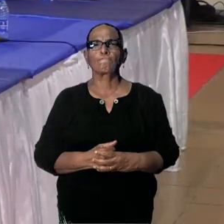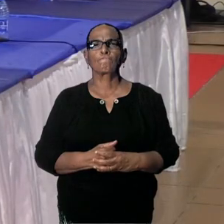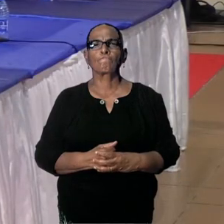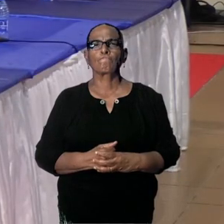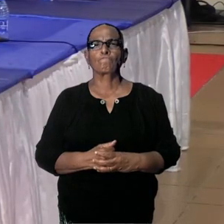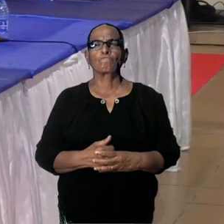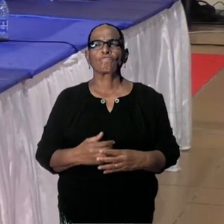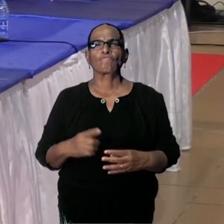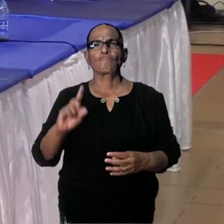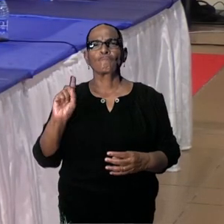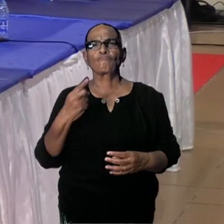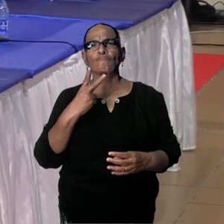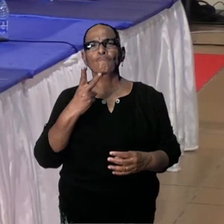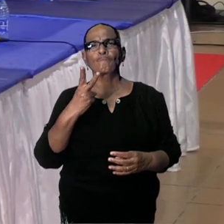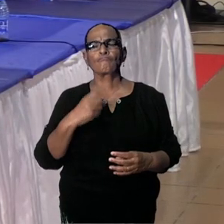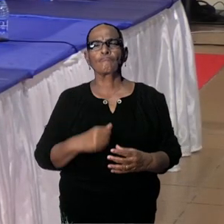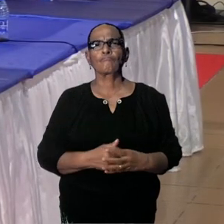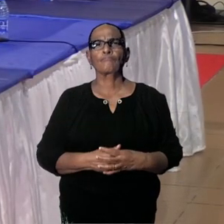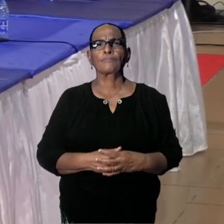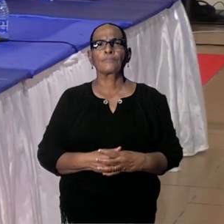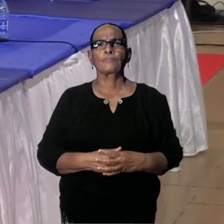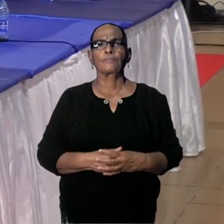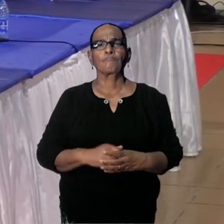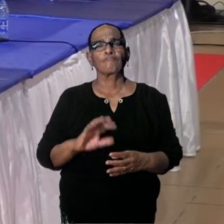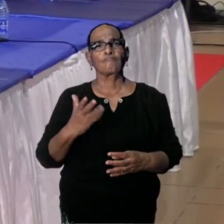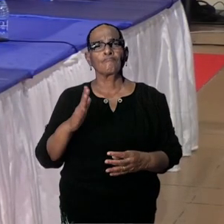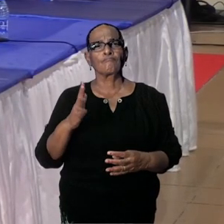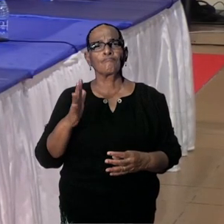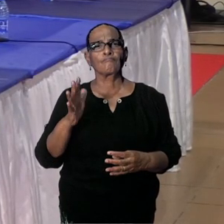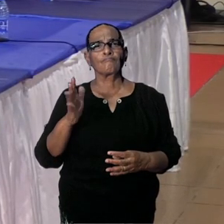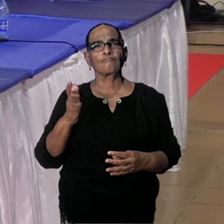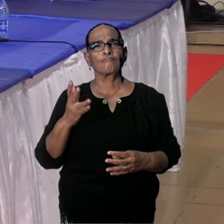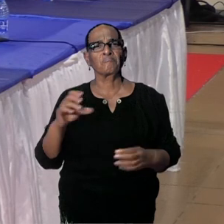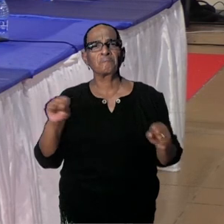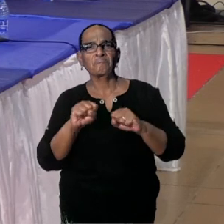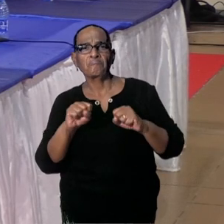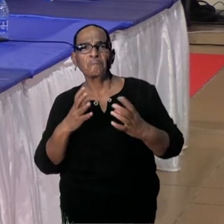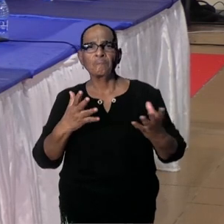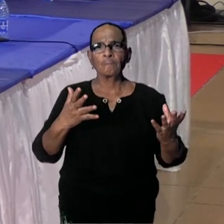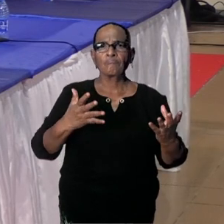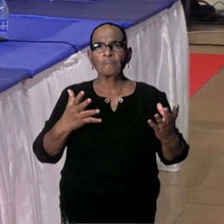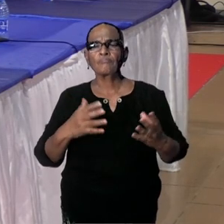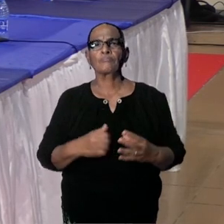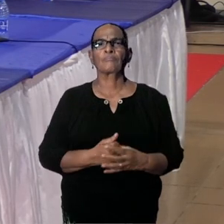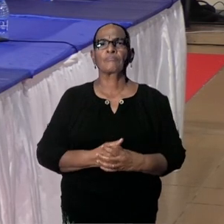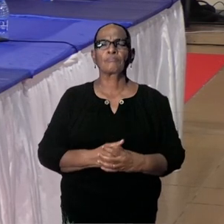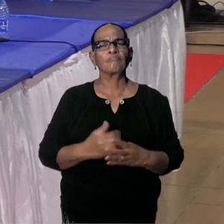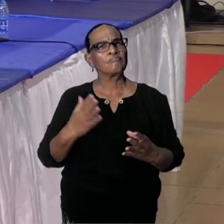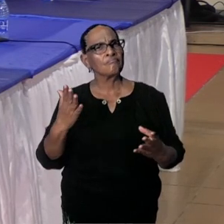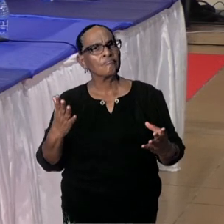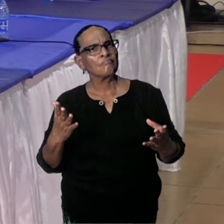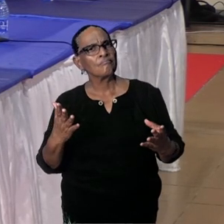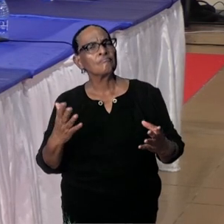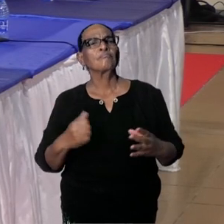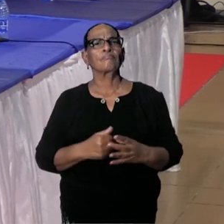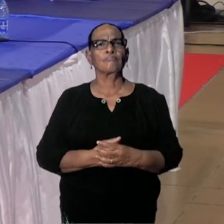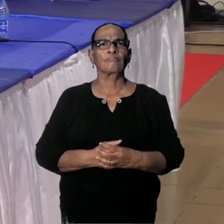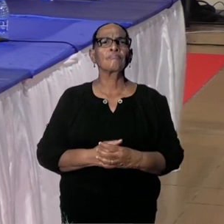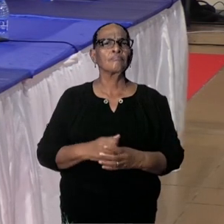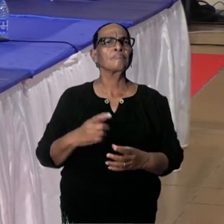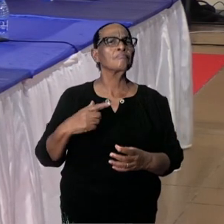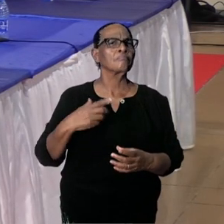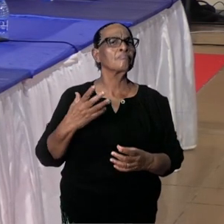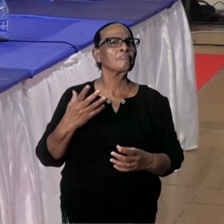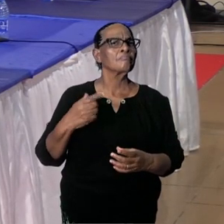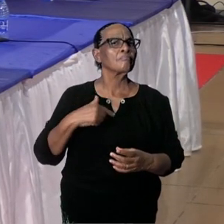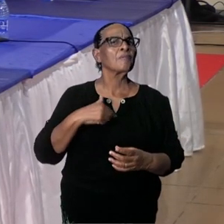Even snel kijken, misschien was ik een beetje haastig, maar we hadden